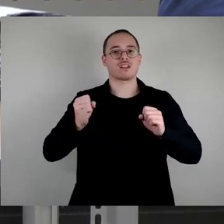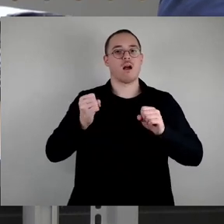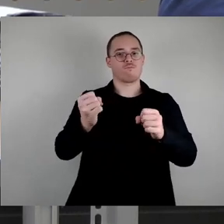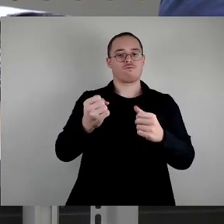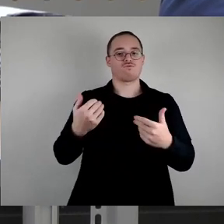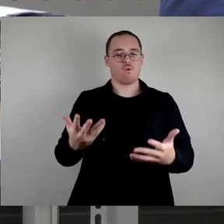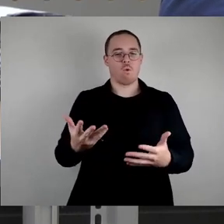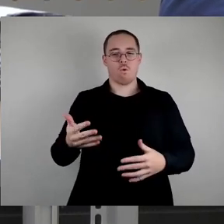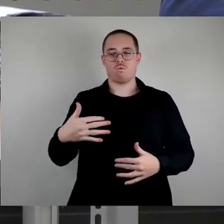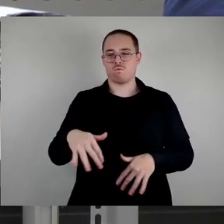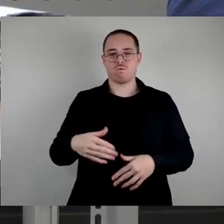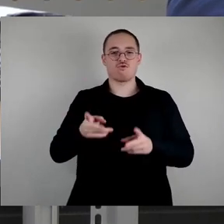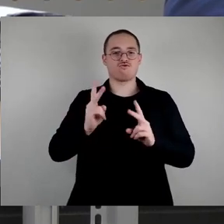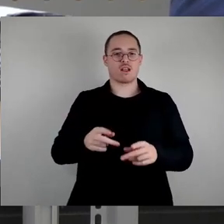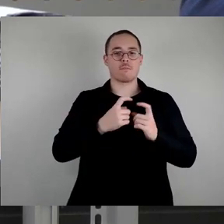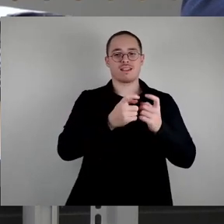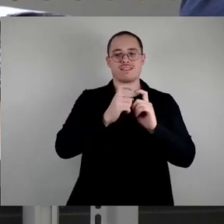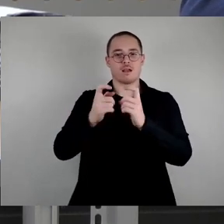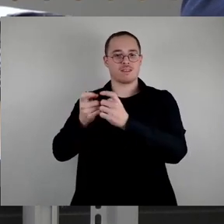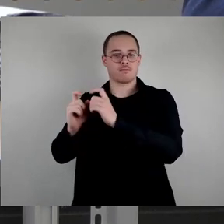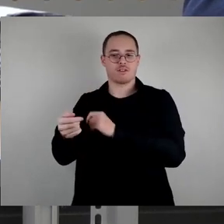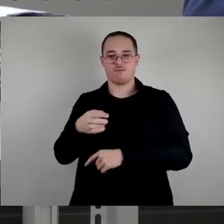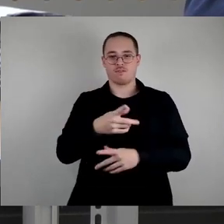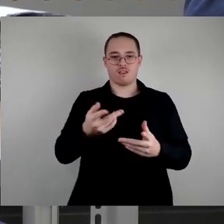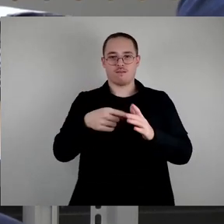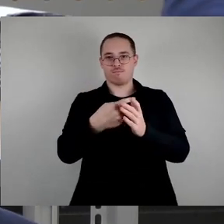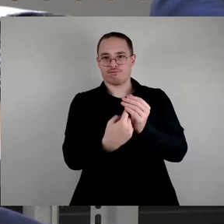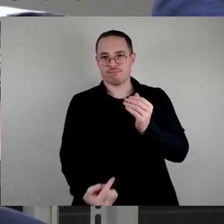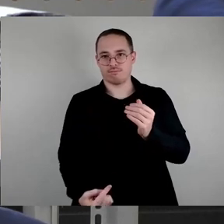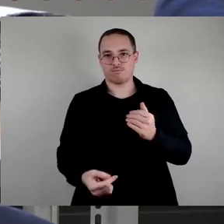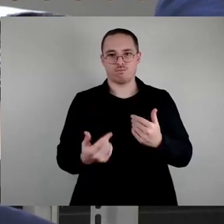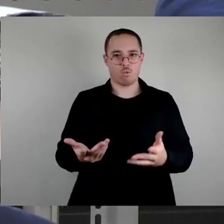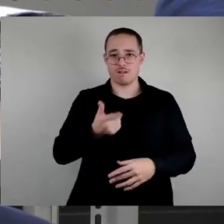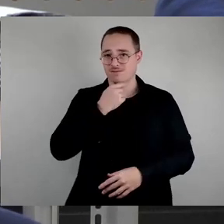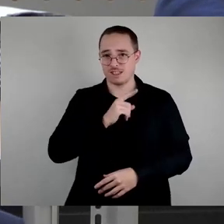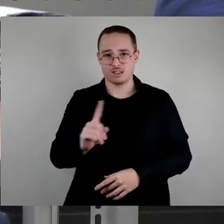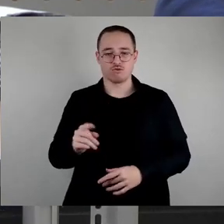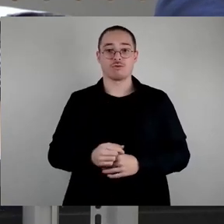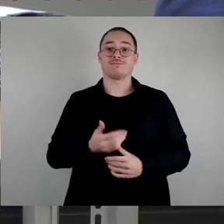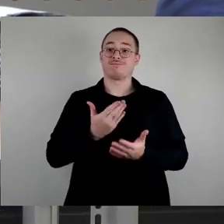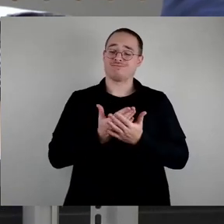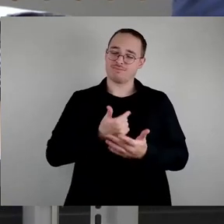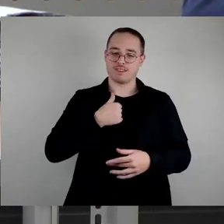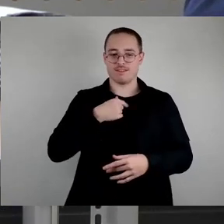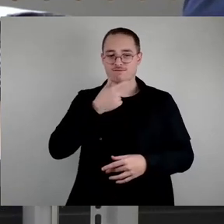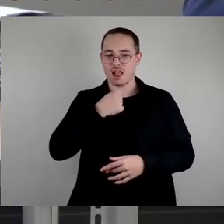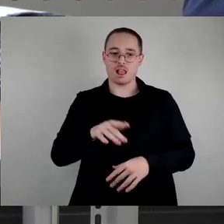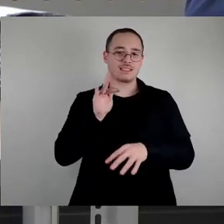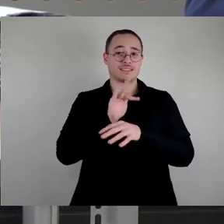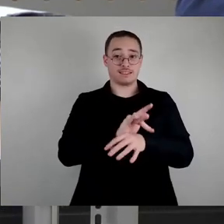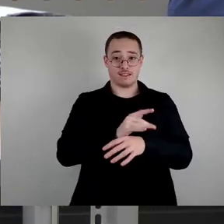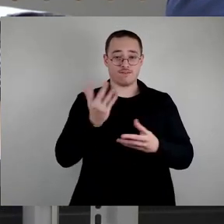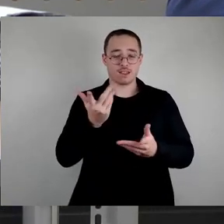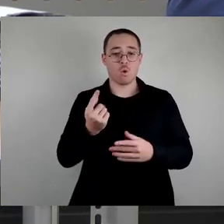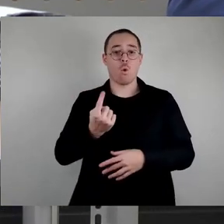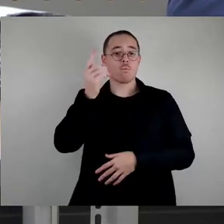Mehrheit für diesen Vorschlag trotzdem hinbekommen, auch wenn er nicht vom Oberbürgermeister kommt. Und muss an dieser Stelle auch noch kritisieren, dass der Oberbürgermeister nicht nur